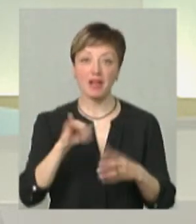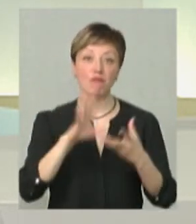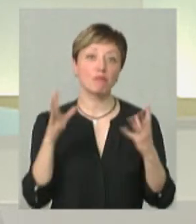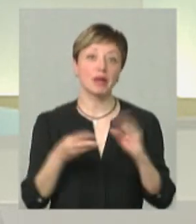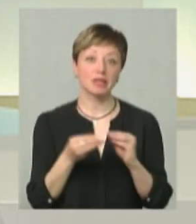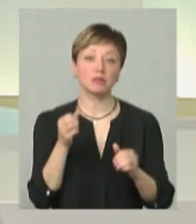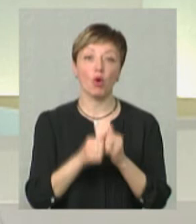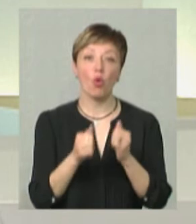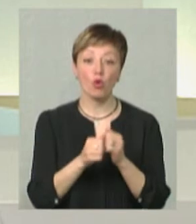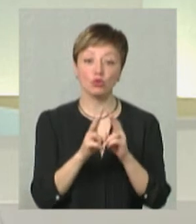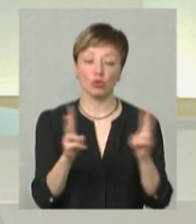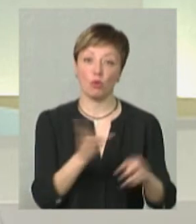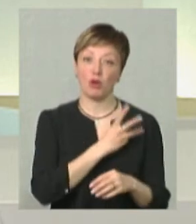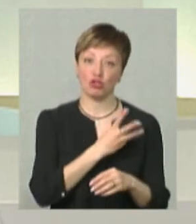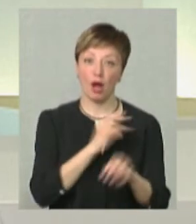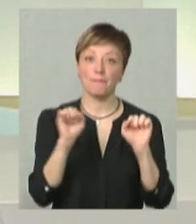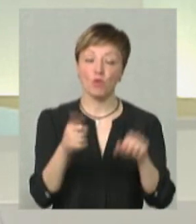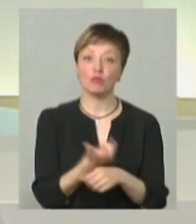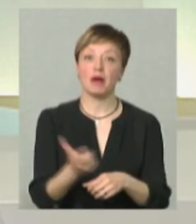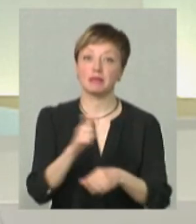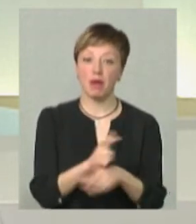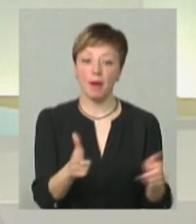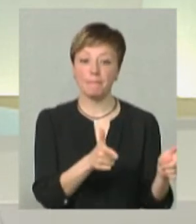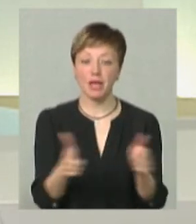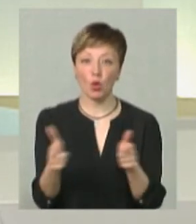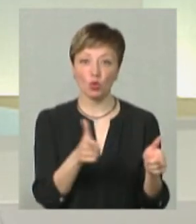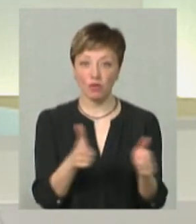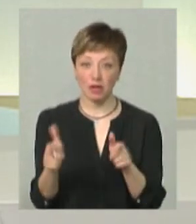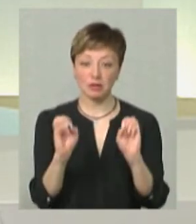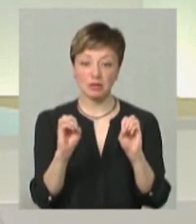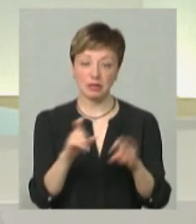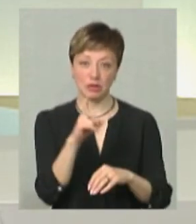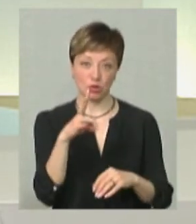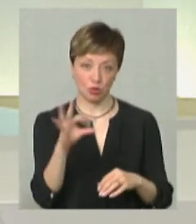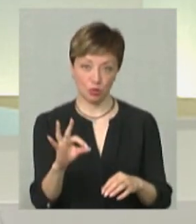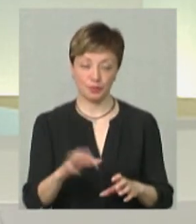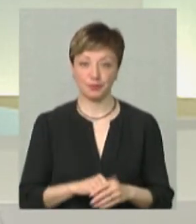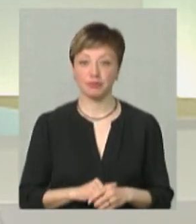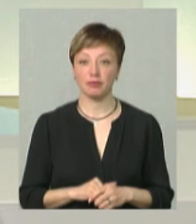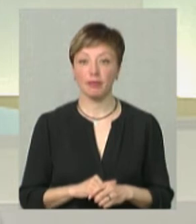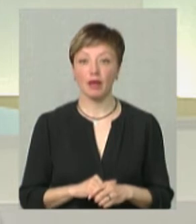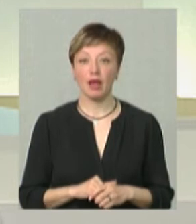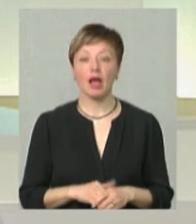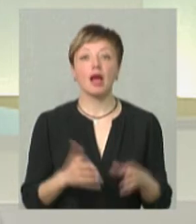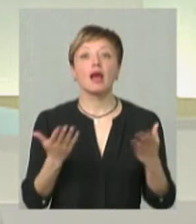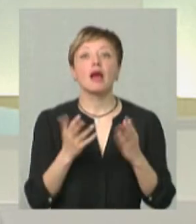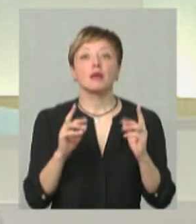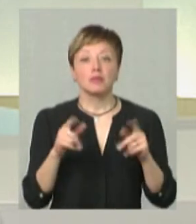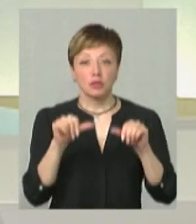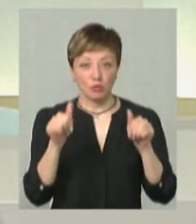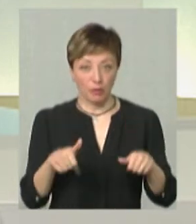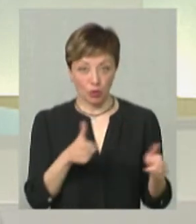принципі, кожен, хто бажає, можуть максимально підготуватися до здачі незалежного тесту. Яким чином